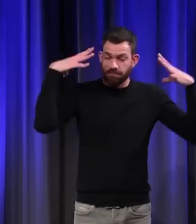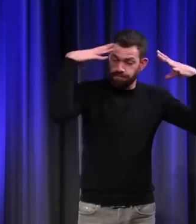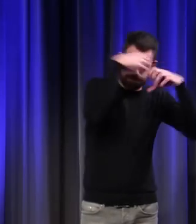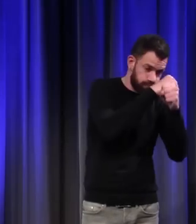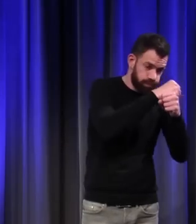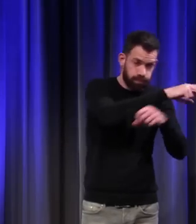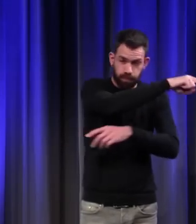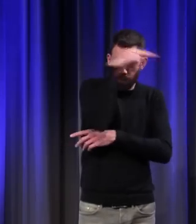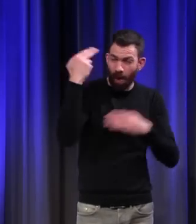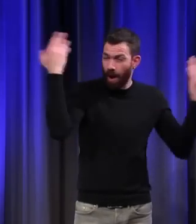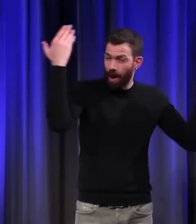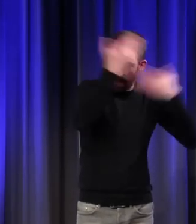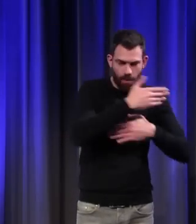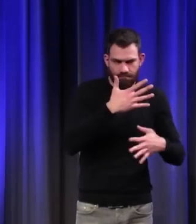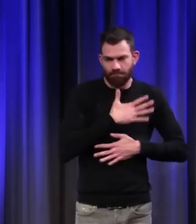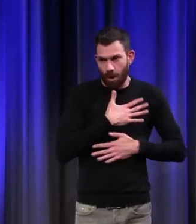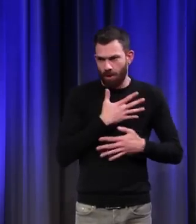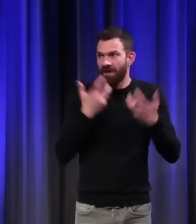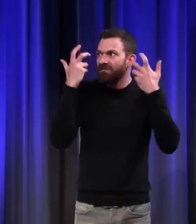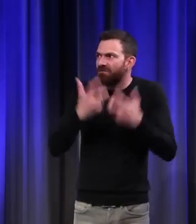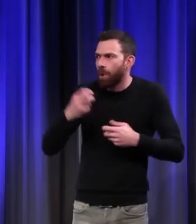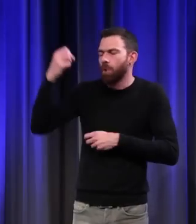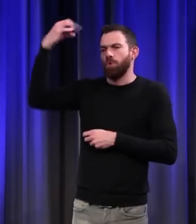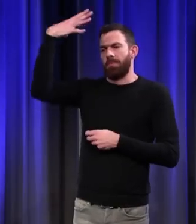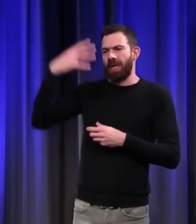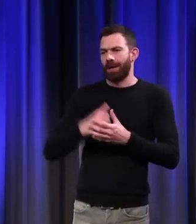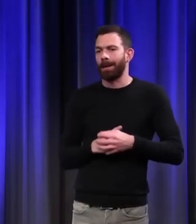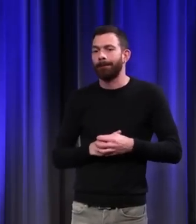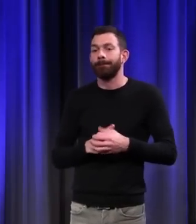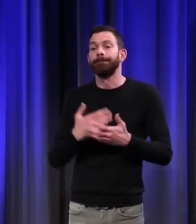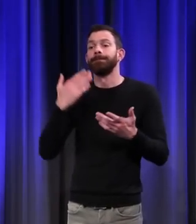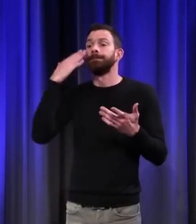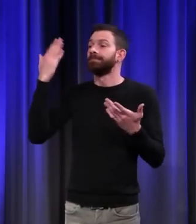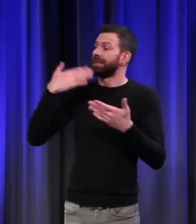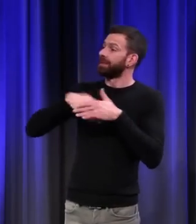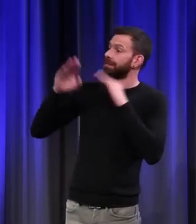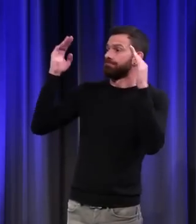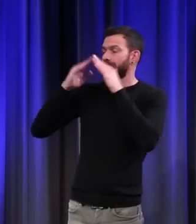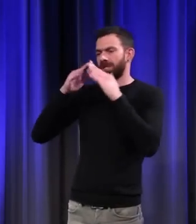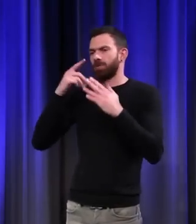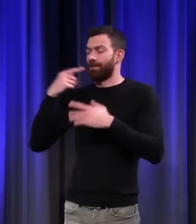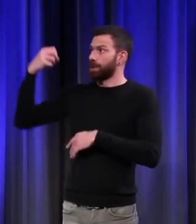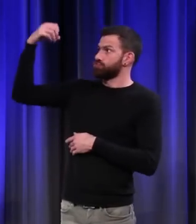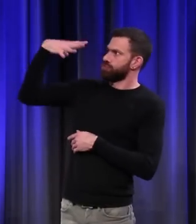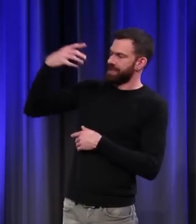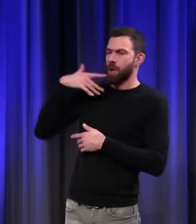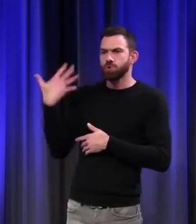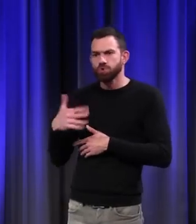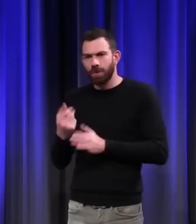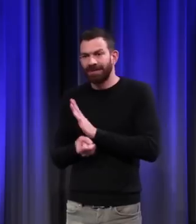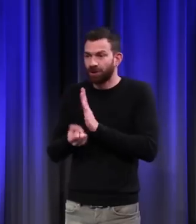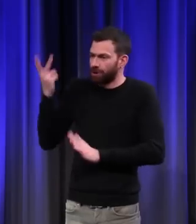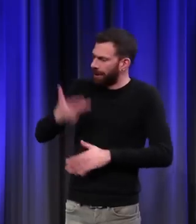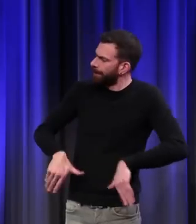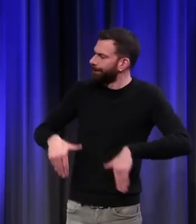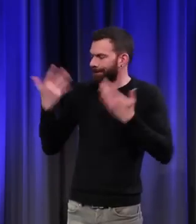peur de la nuit. Donc on cherche la lumière et si on est à l'intérieur à s'éclairer, mais ça coûte cher, on s'éclaire